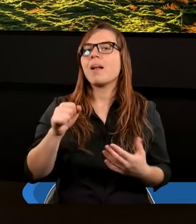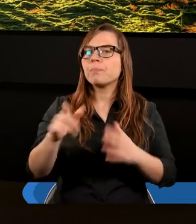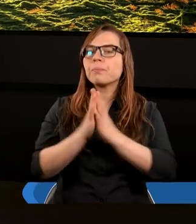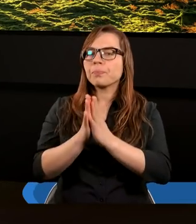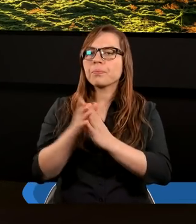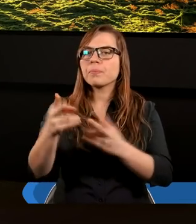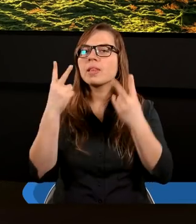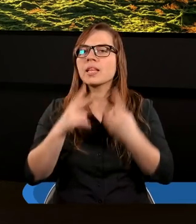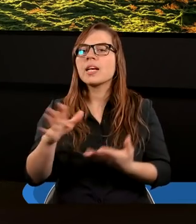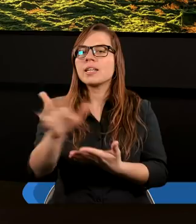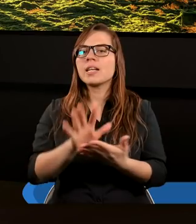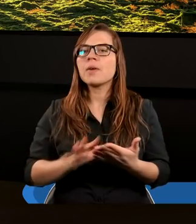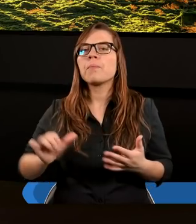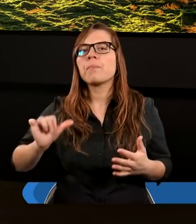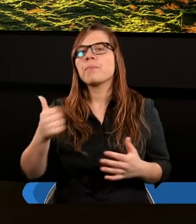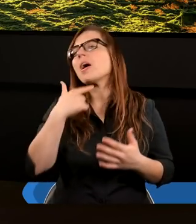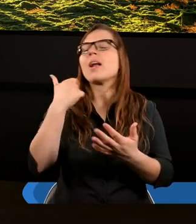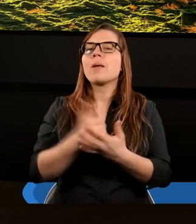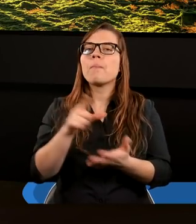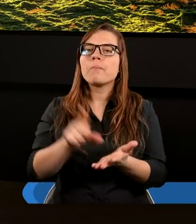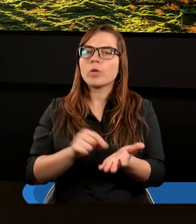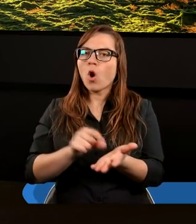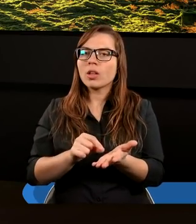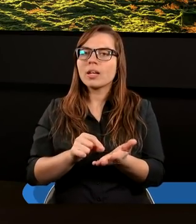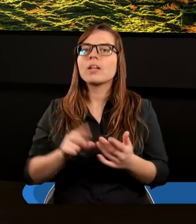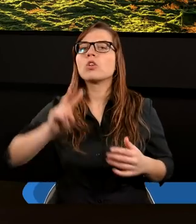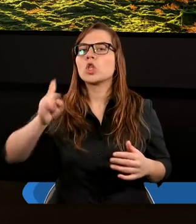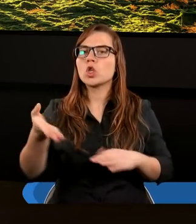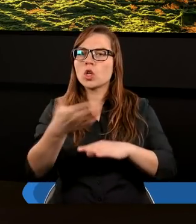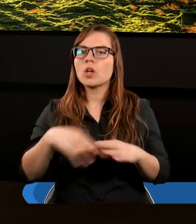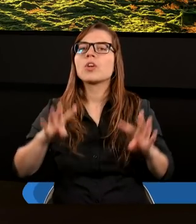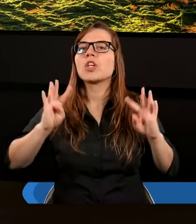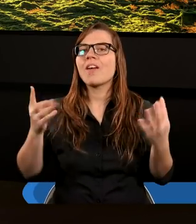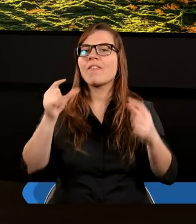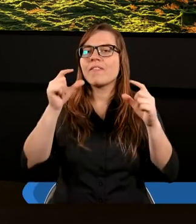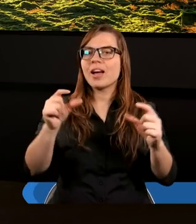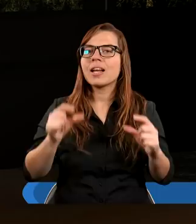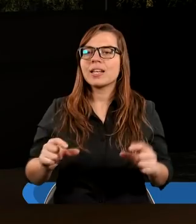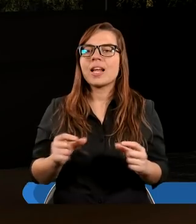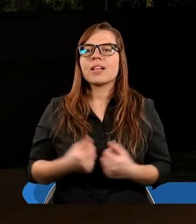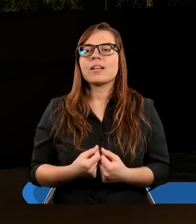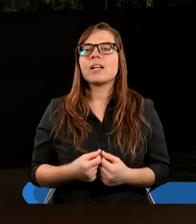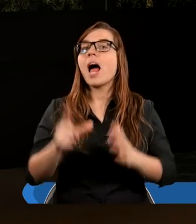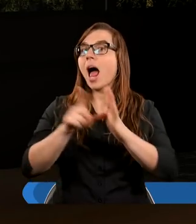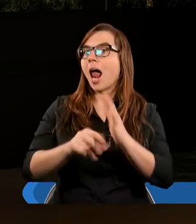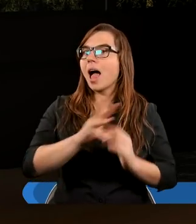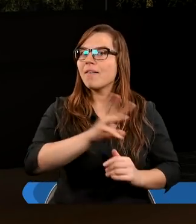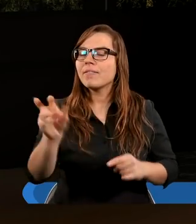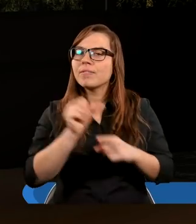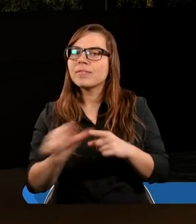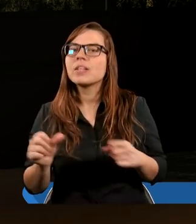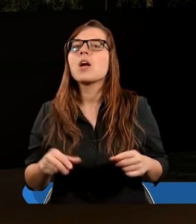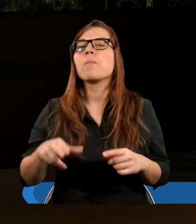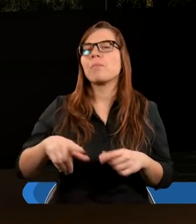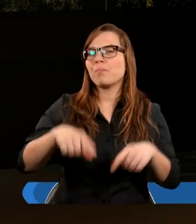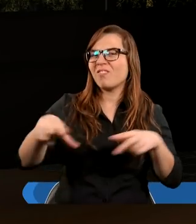przeczytaj tekst z pierwszego listu Piotra, drugi rozdział i dziewiąty werset. Ale Wy jesteście